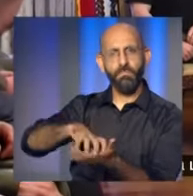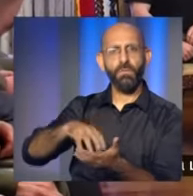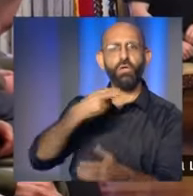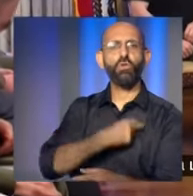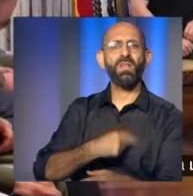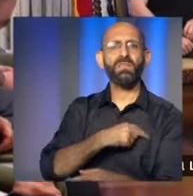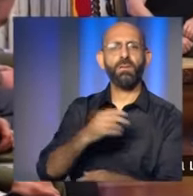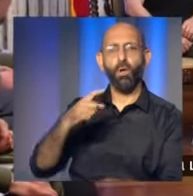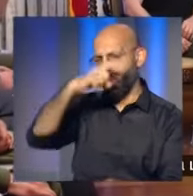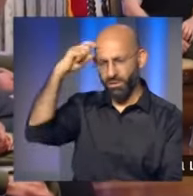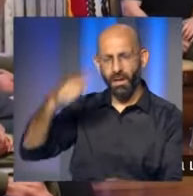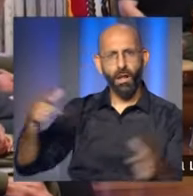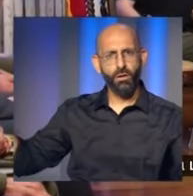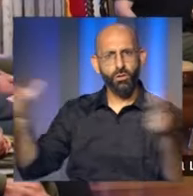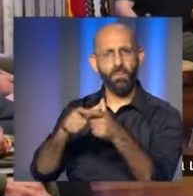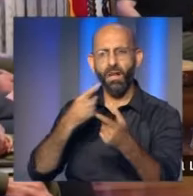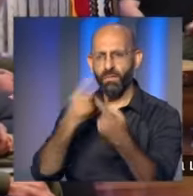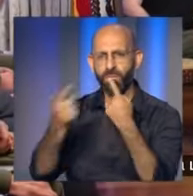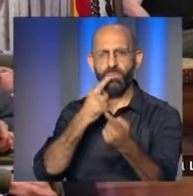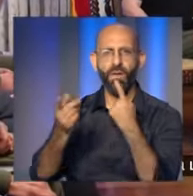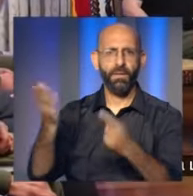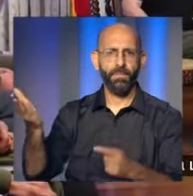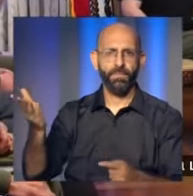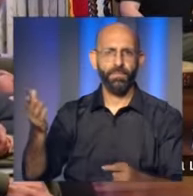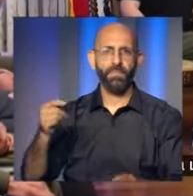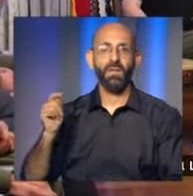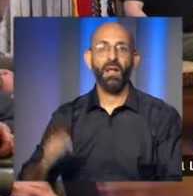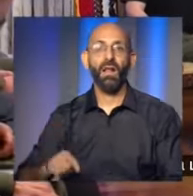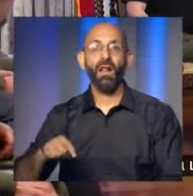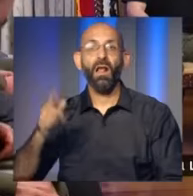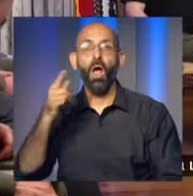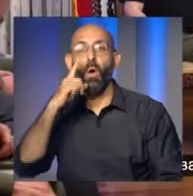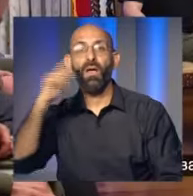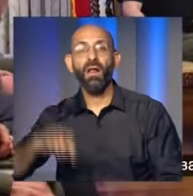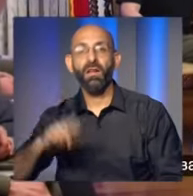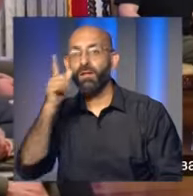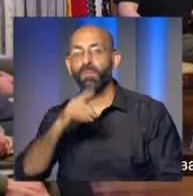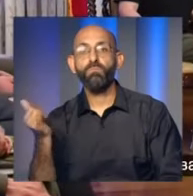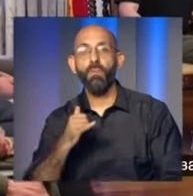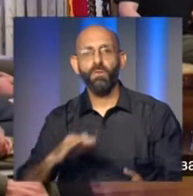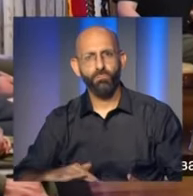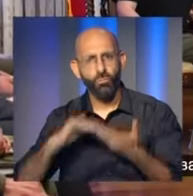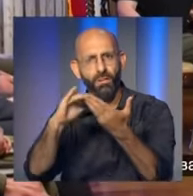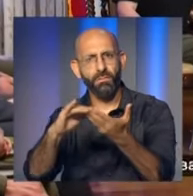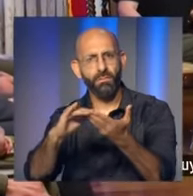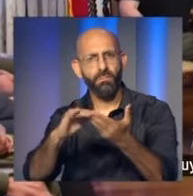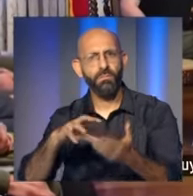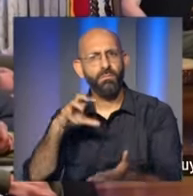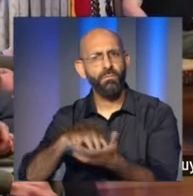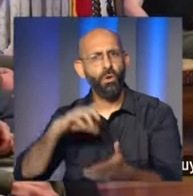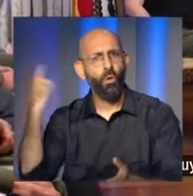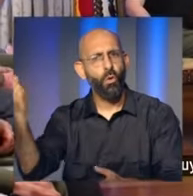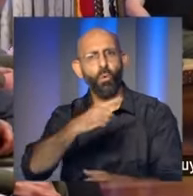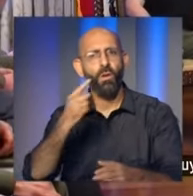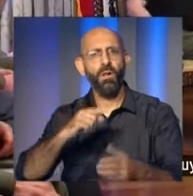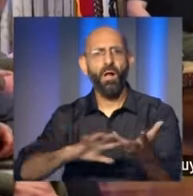للحقول دون مشاركة دول في قمة السلام التي تصدفها سويسرا بحزيران الحالي وتأمل كيف أن تساعد هذه القمة في الحصول